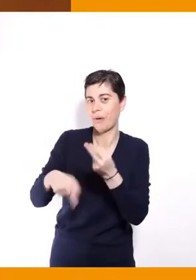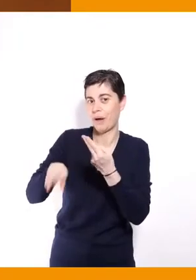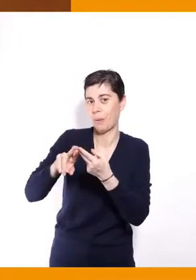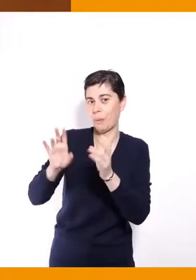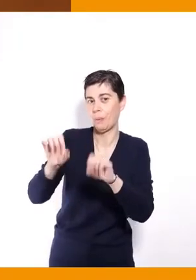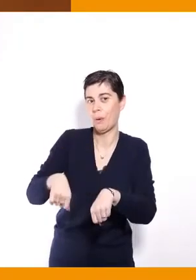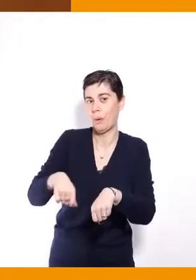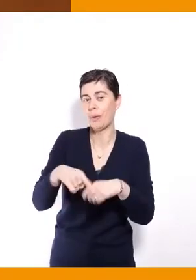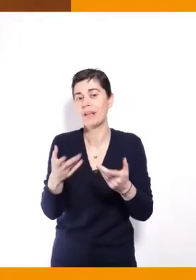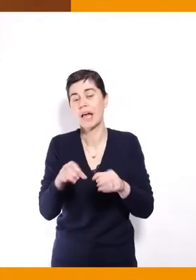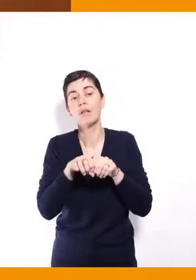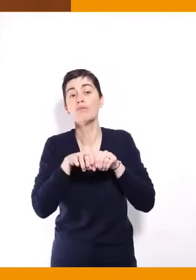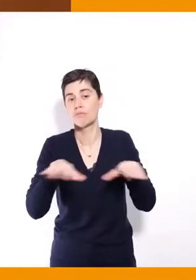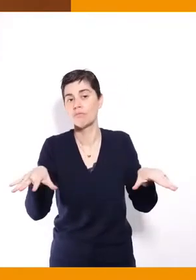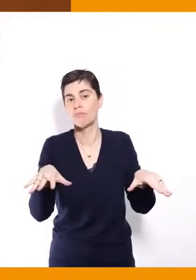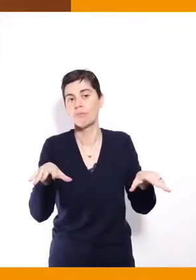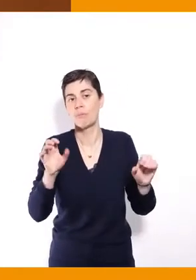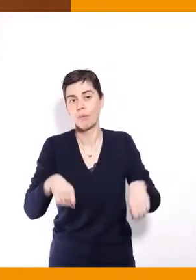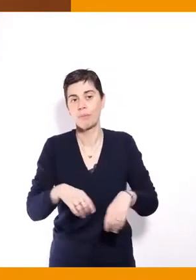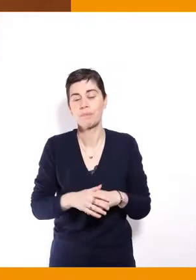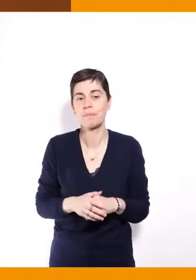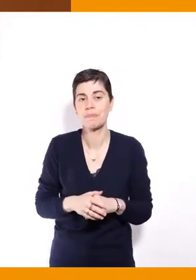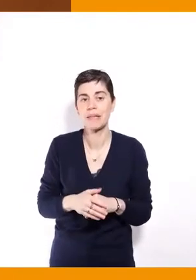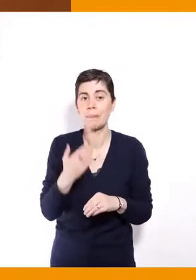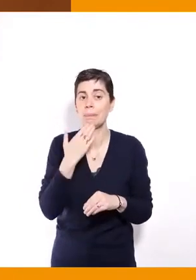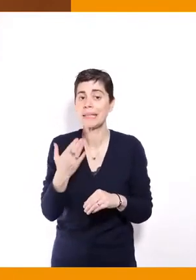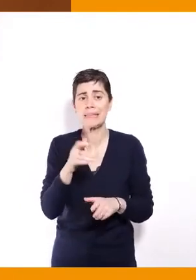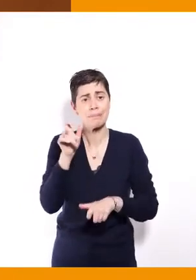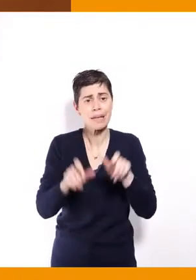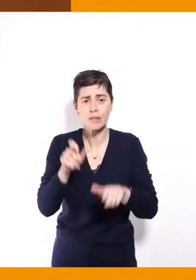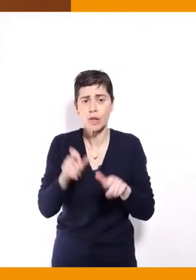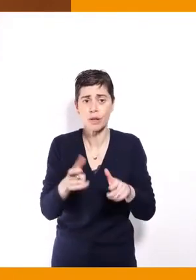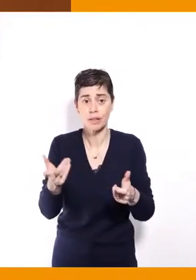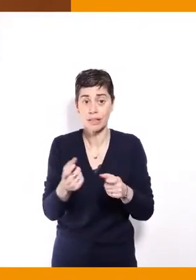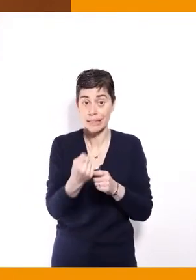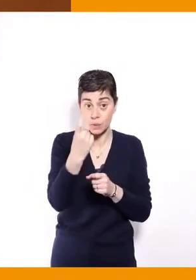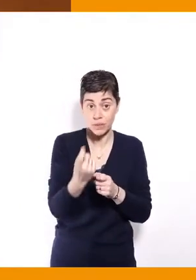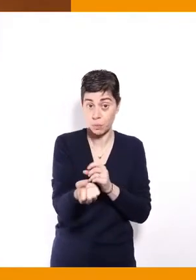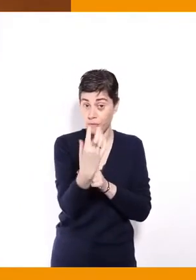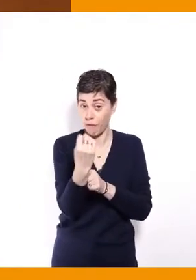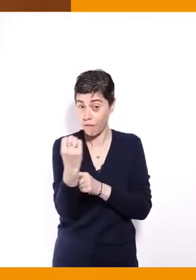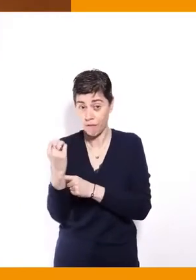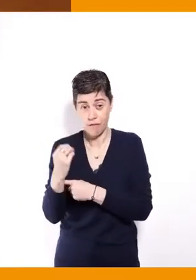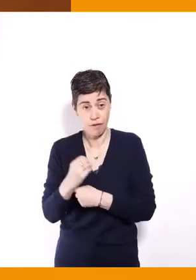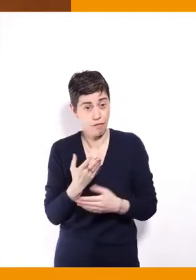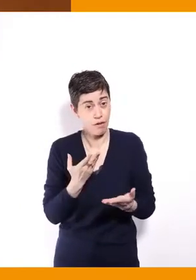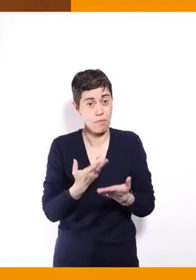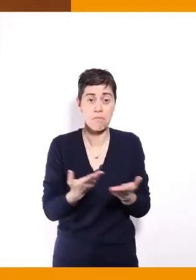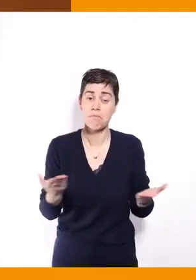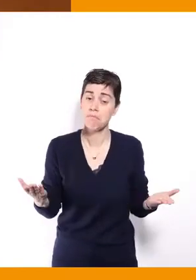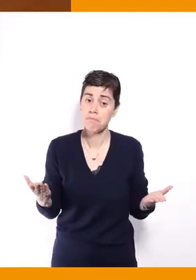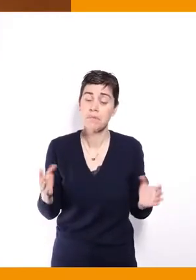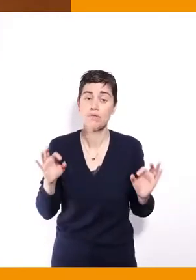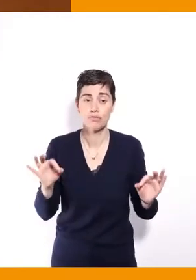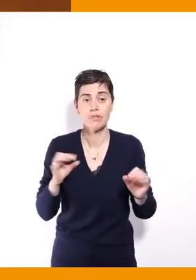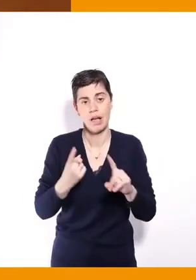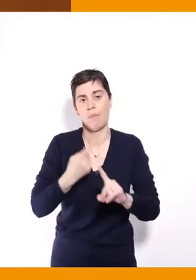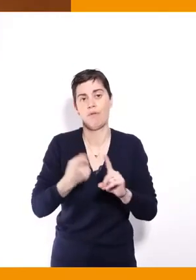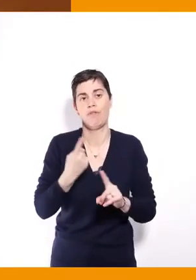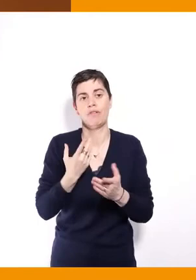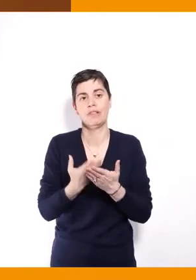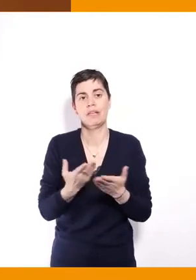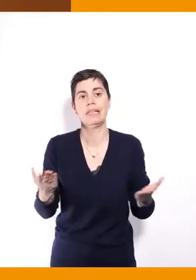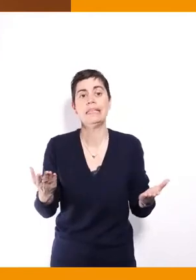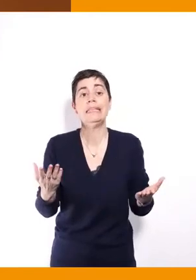d'une manière ou d'une autre. Je remercie aussi toutes les personnes qui nous ont envoyé des questions ça nous semblait important. Nous n'avons